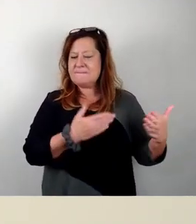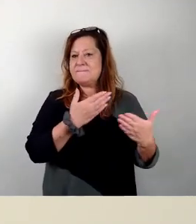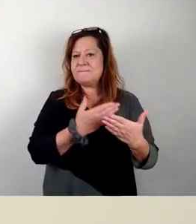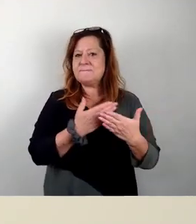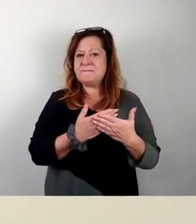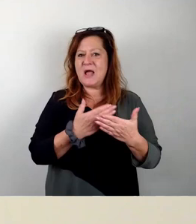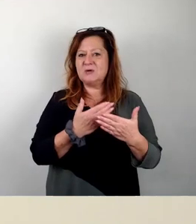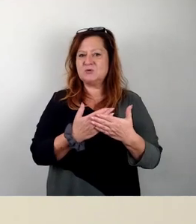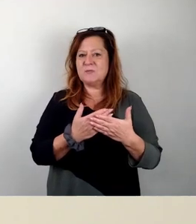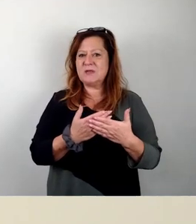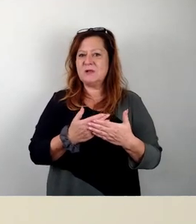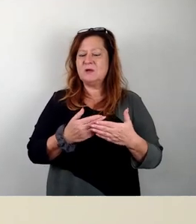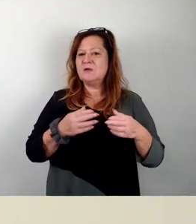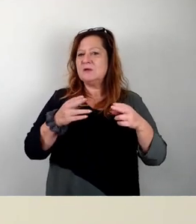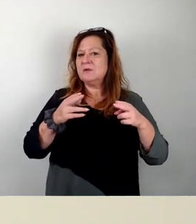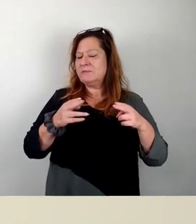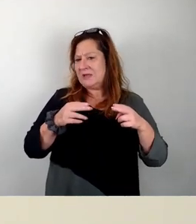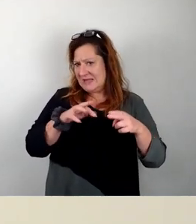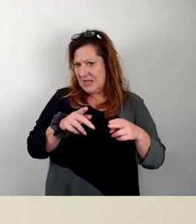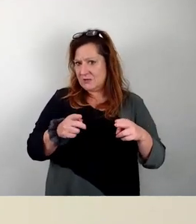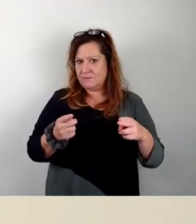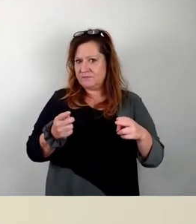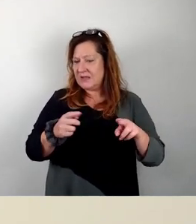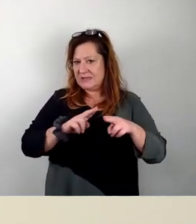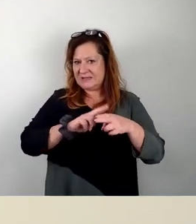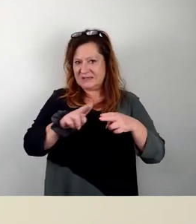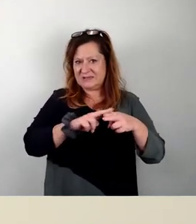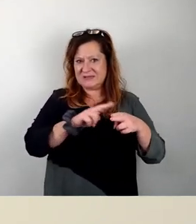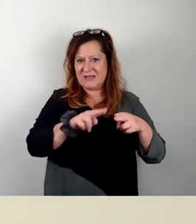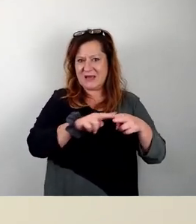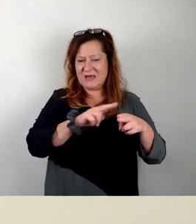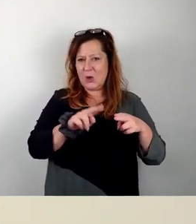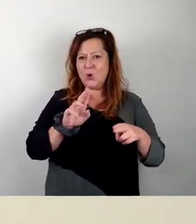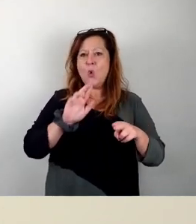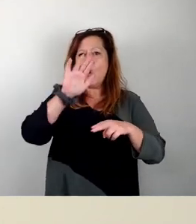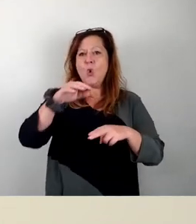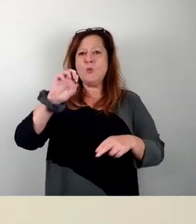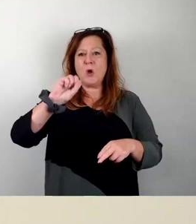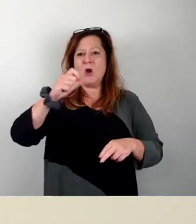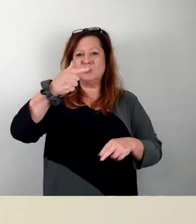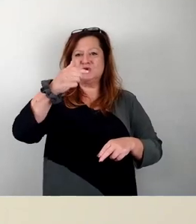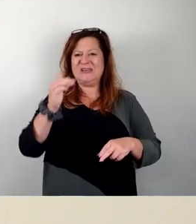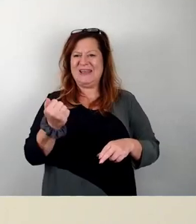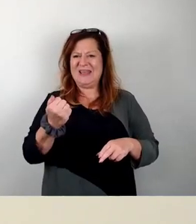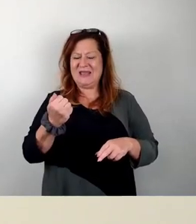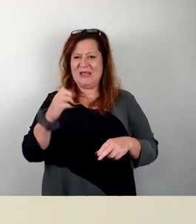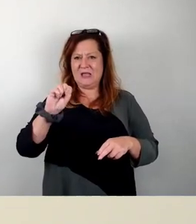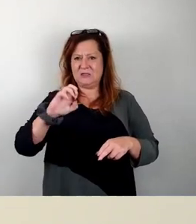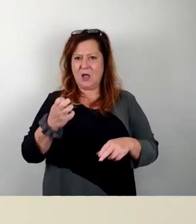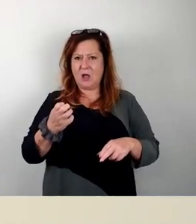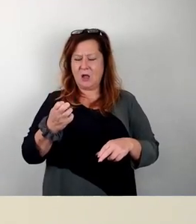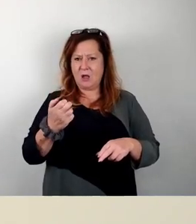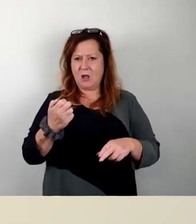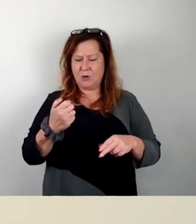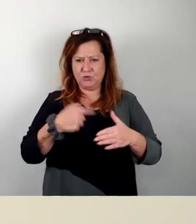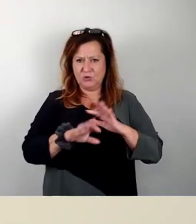Stesat geht, um dort dann die Sanierung über die Stesat durchzuführen. Wer das Objekt kennt, weiß, dass